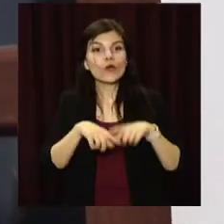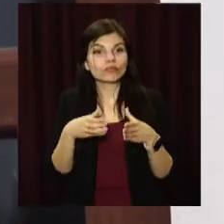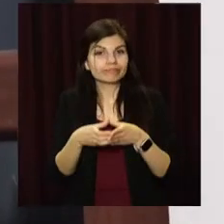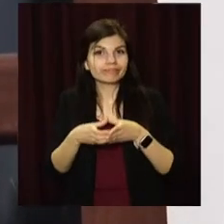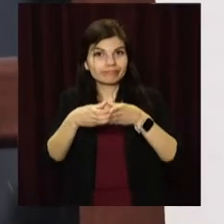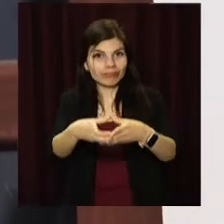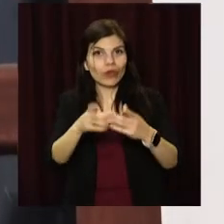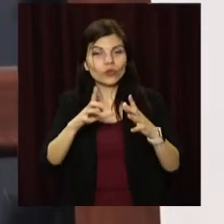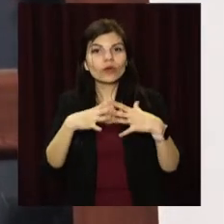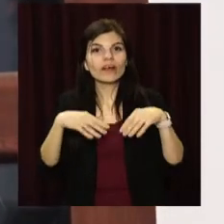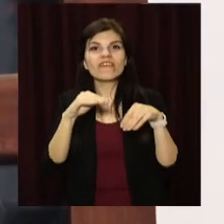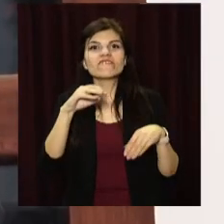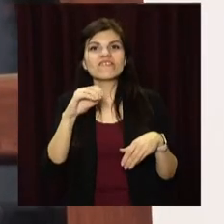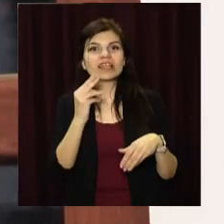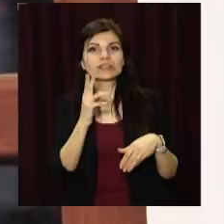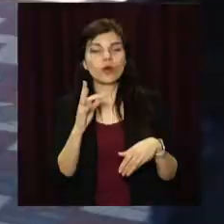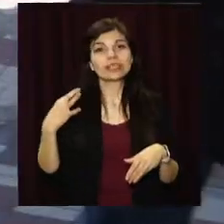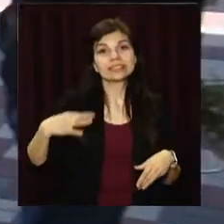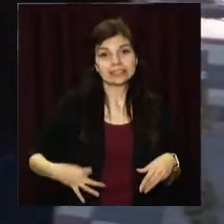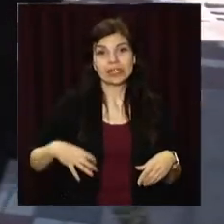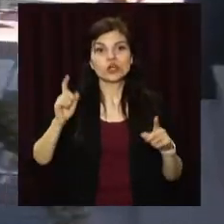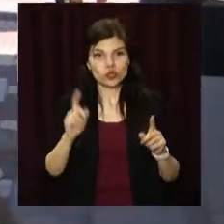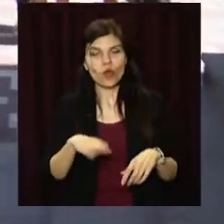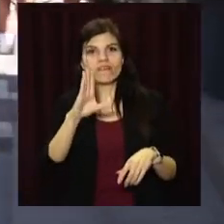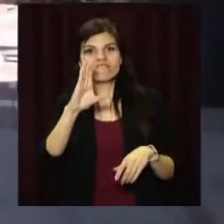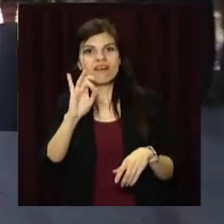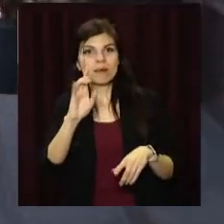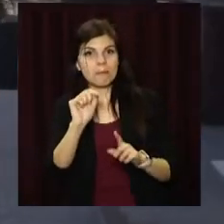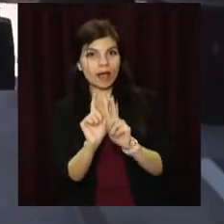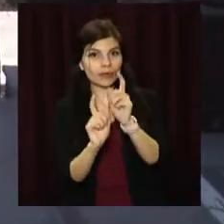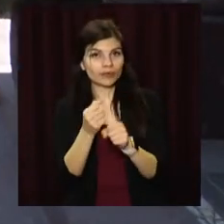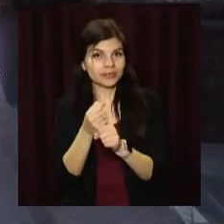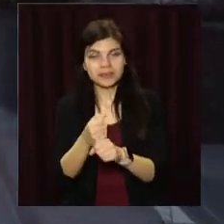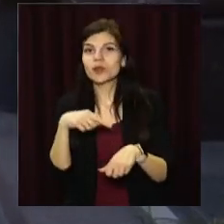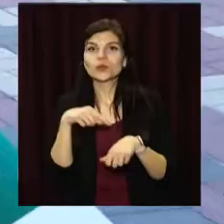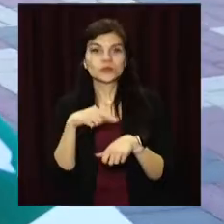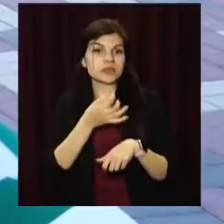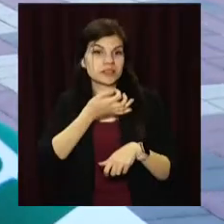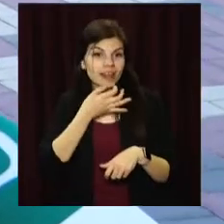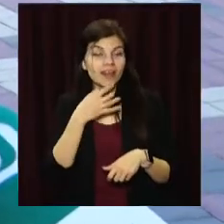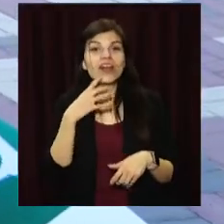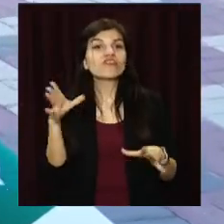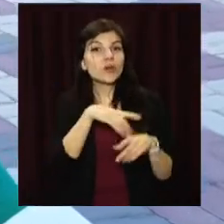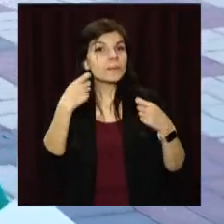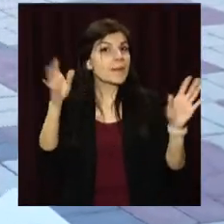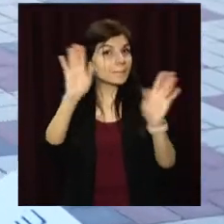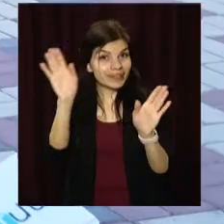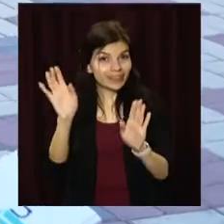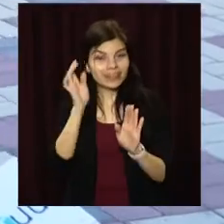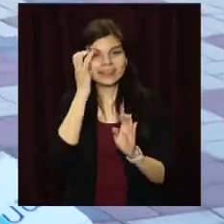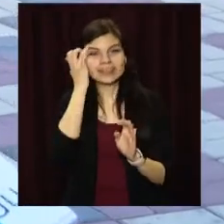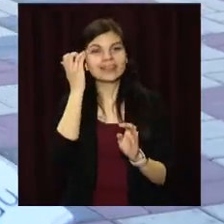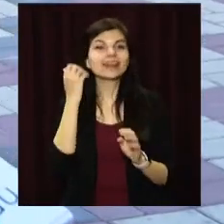завітала до храму і родина Ольги Фецько. Син Антон також з букетом верби і у захваті від свята. Всім передають привіт,